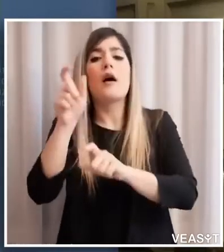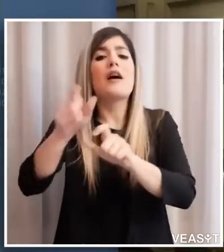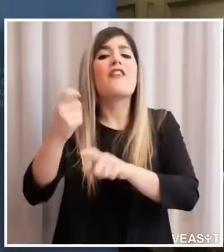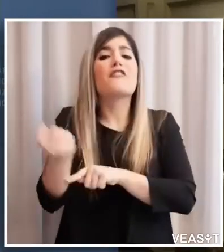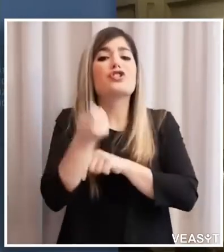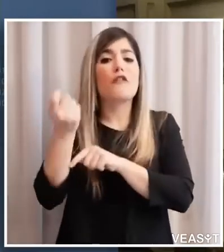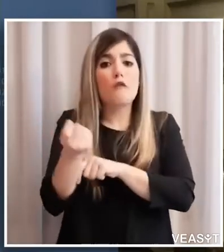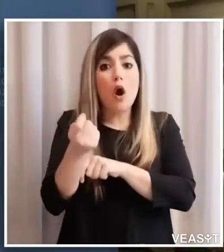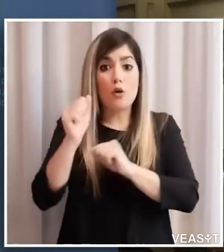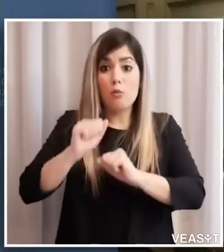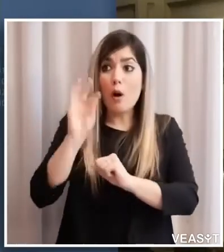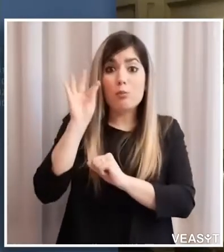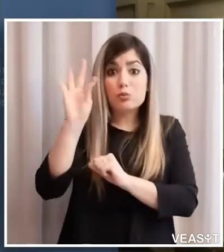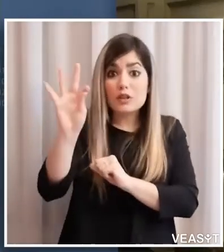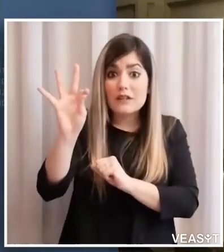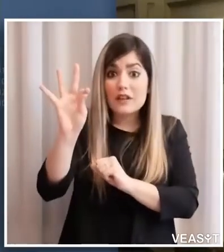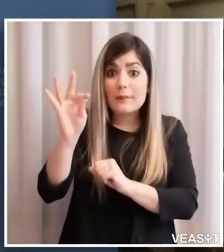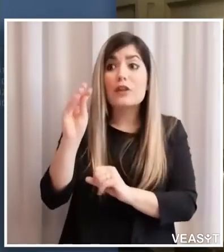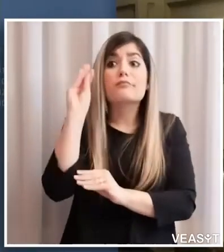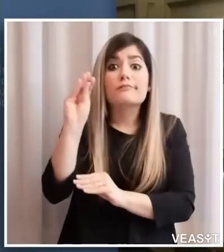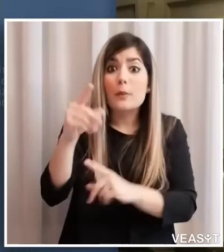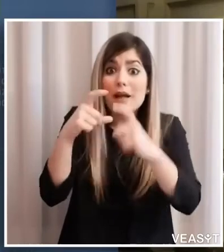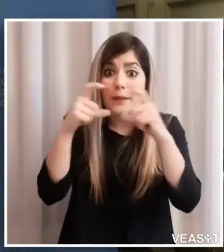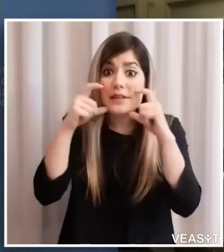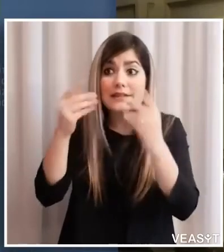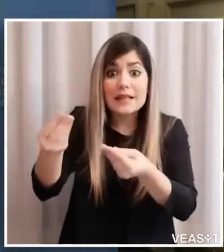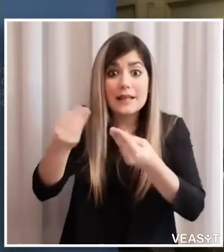riferimento eventualmente per reperire questi strumenti